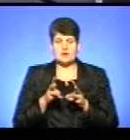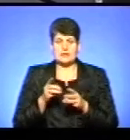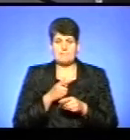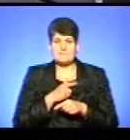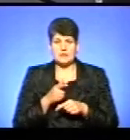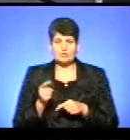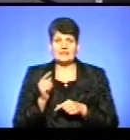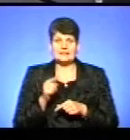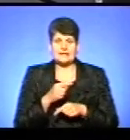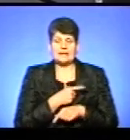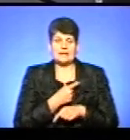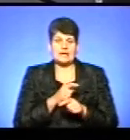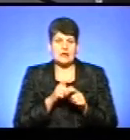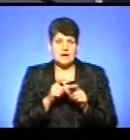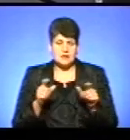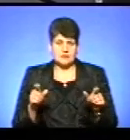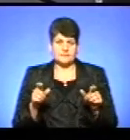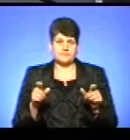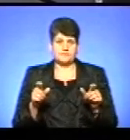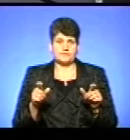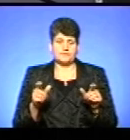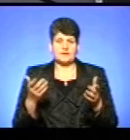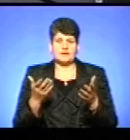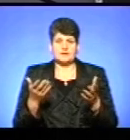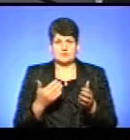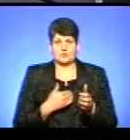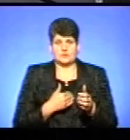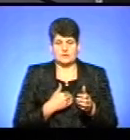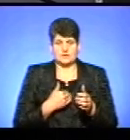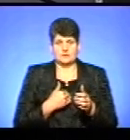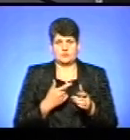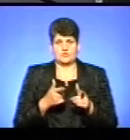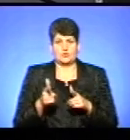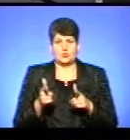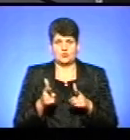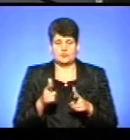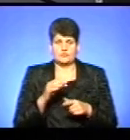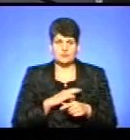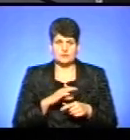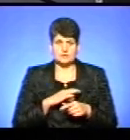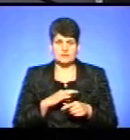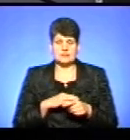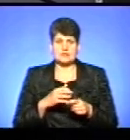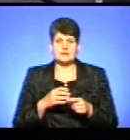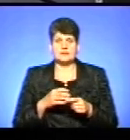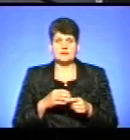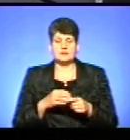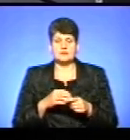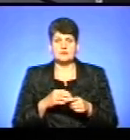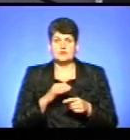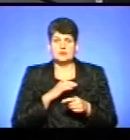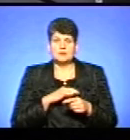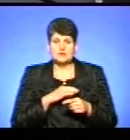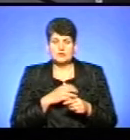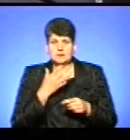тих лікарень, які зголосилися щодо того, що вони готові споживати, бо це ж оплата, споживати